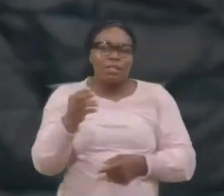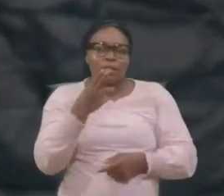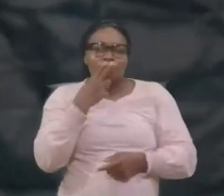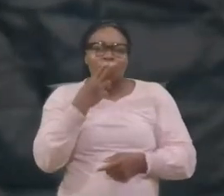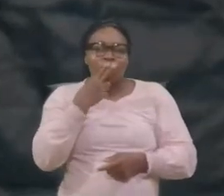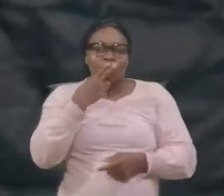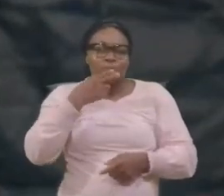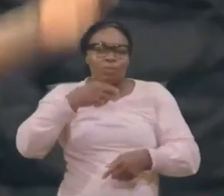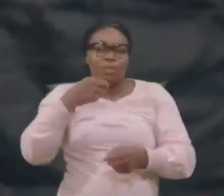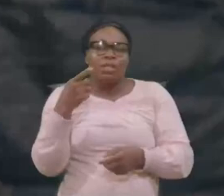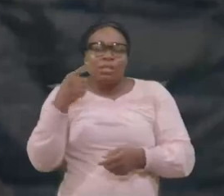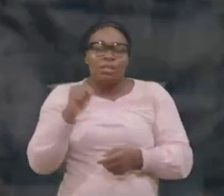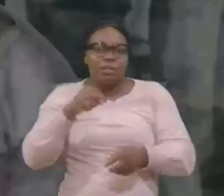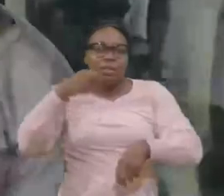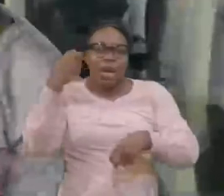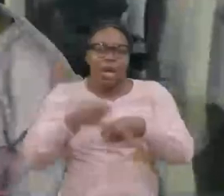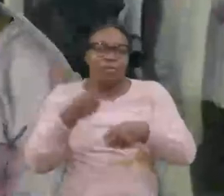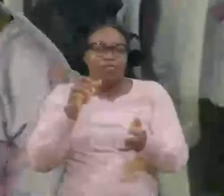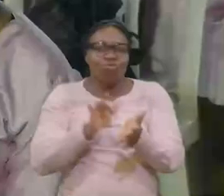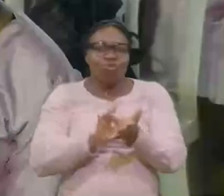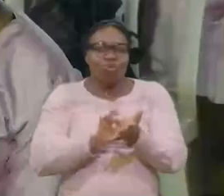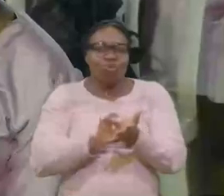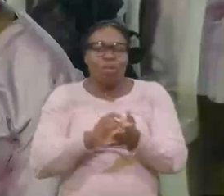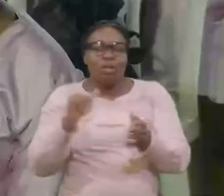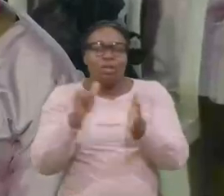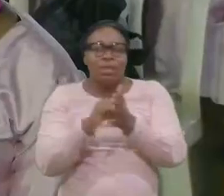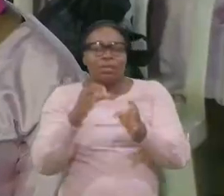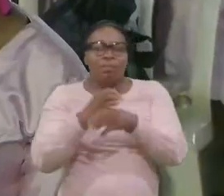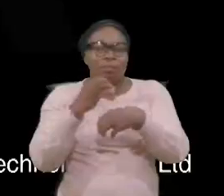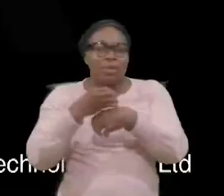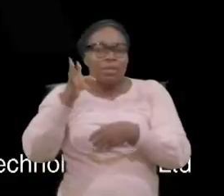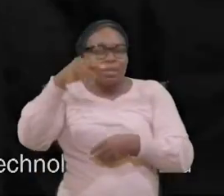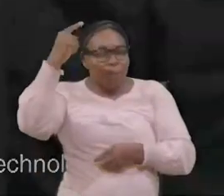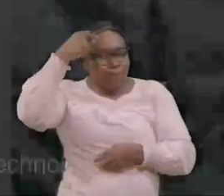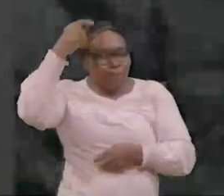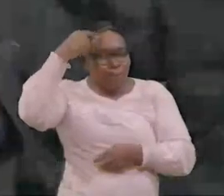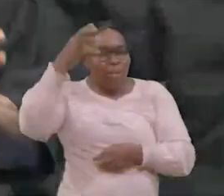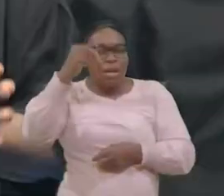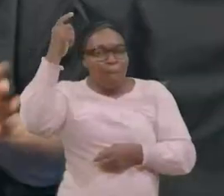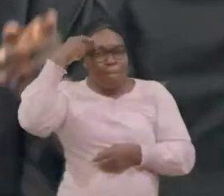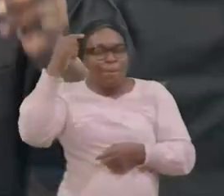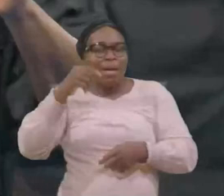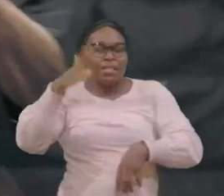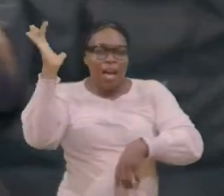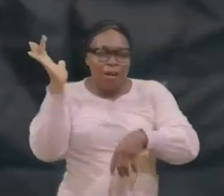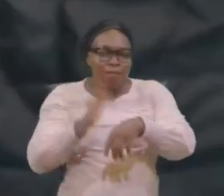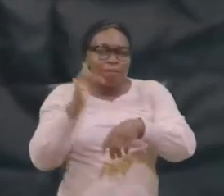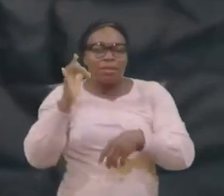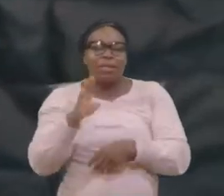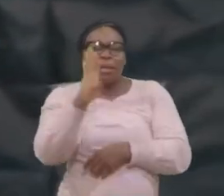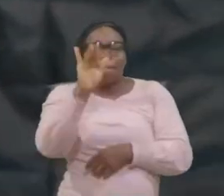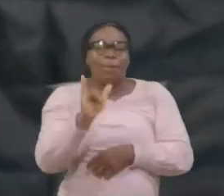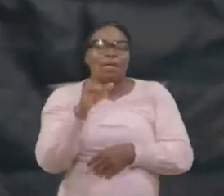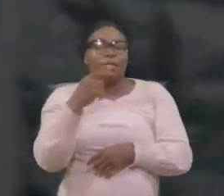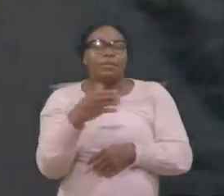toute l'intelligence tout le cerveau toute la pensée affectée par